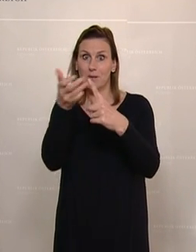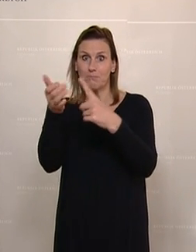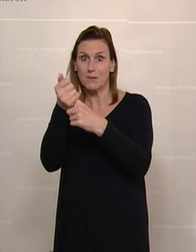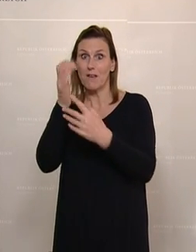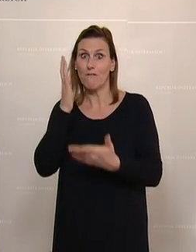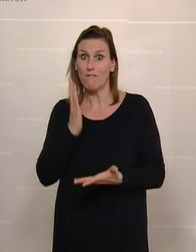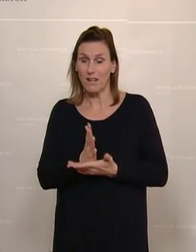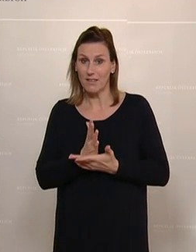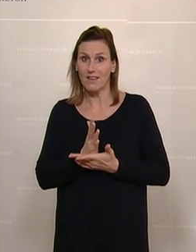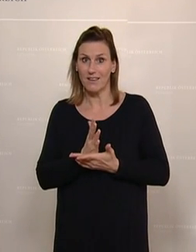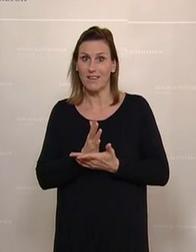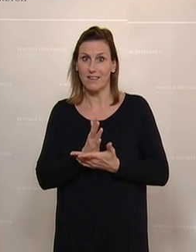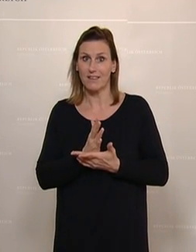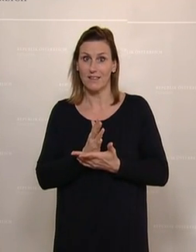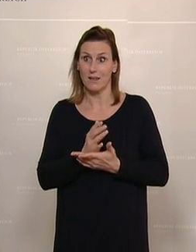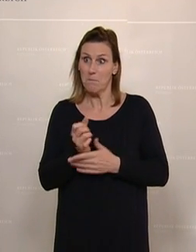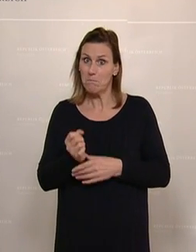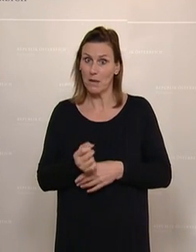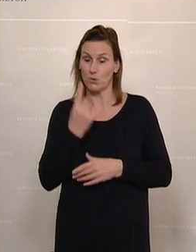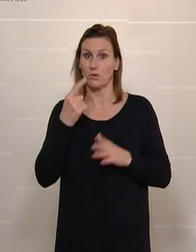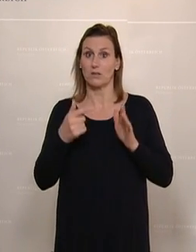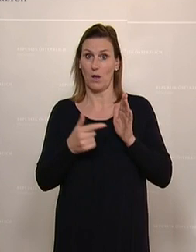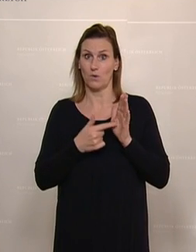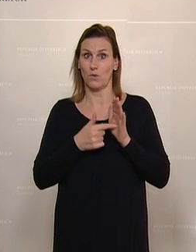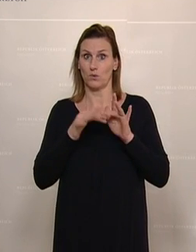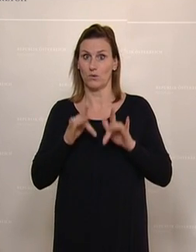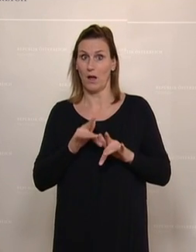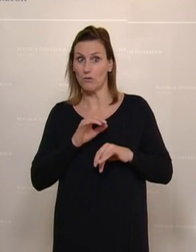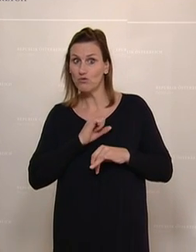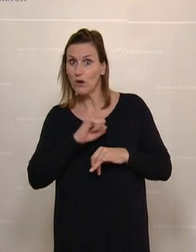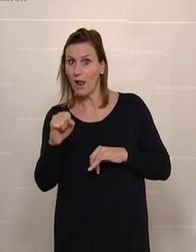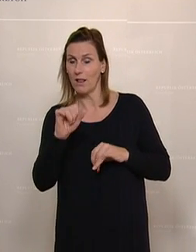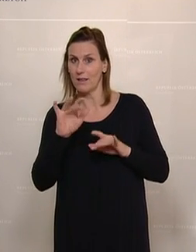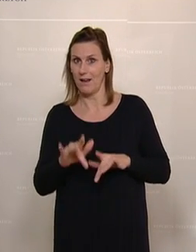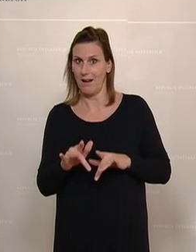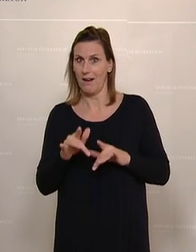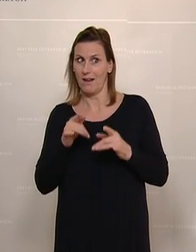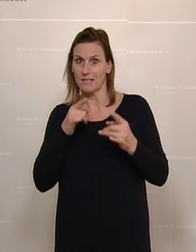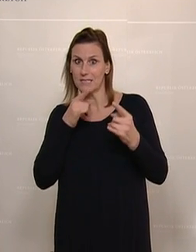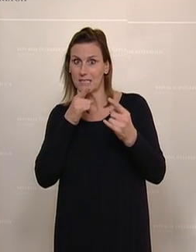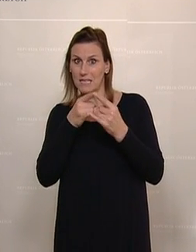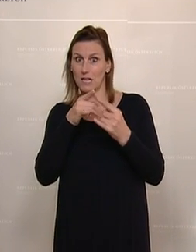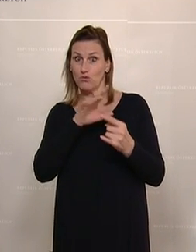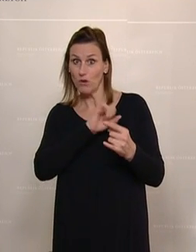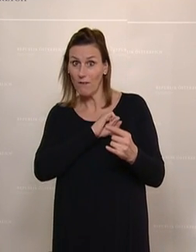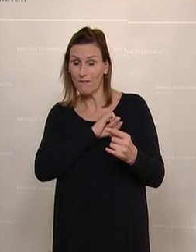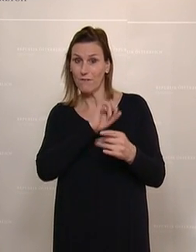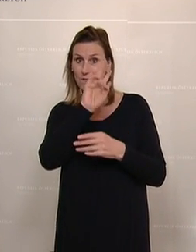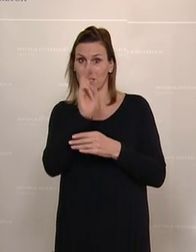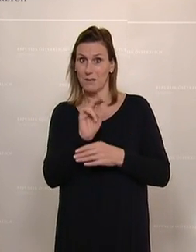sollen. Und das ist eine ganz besondere Herausforderung. Und um diese Zielerreichungen auch bewerkstelligen zu können,